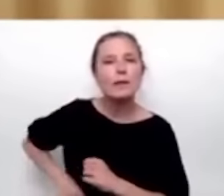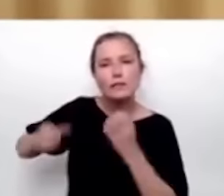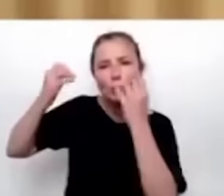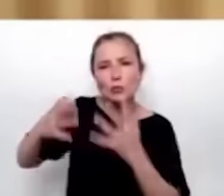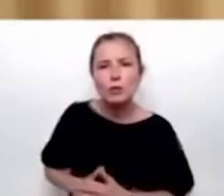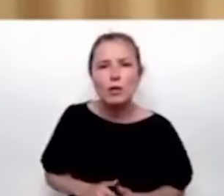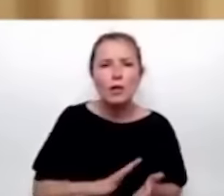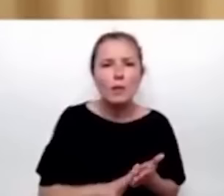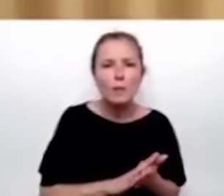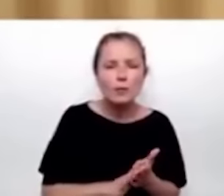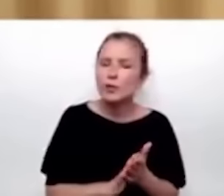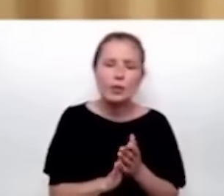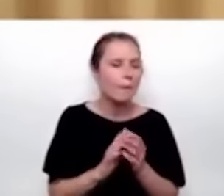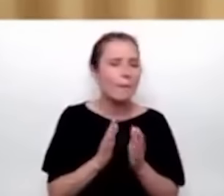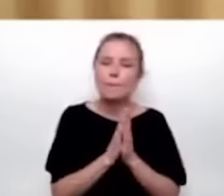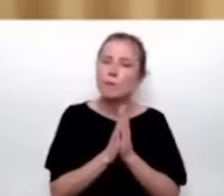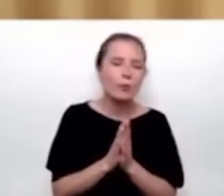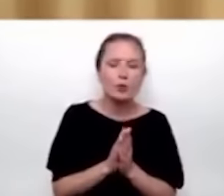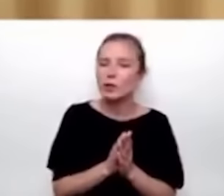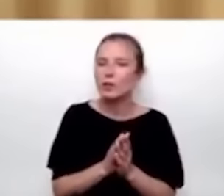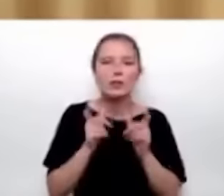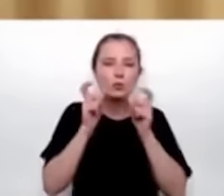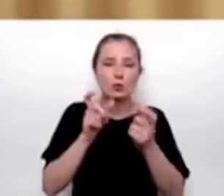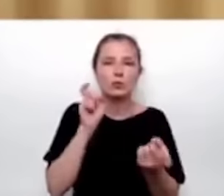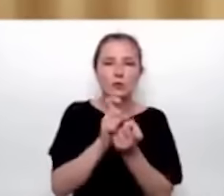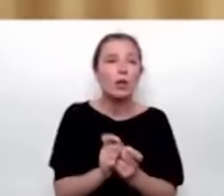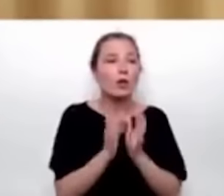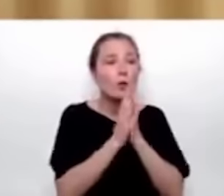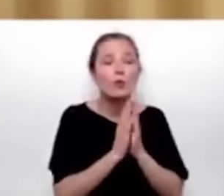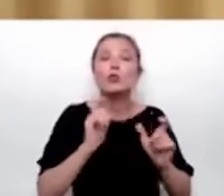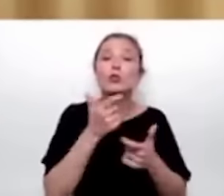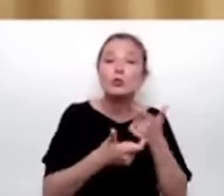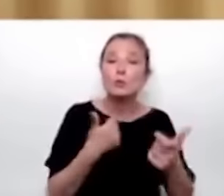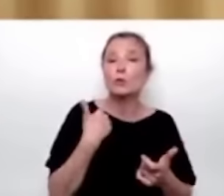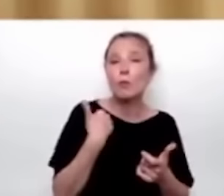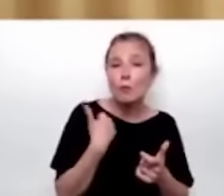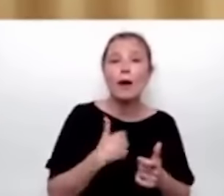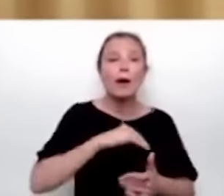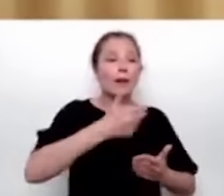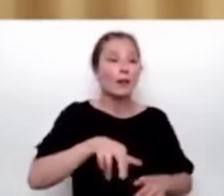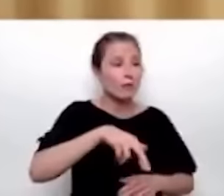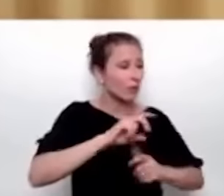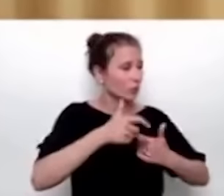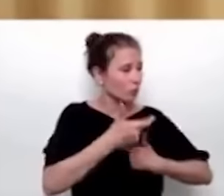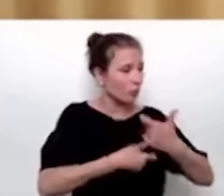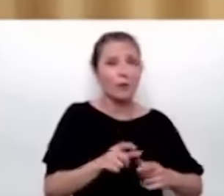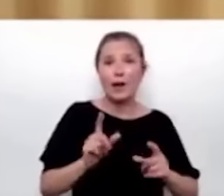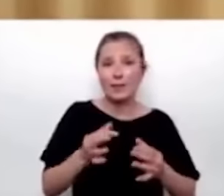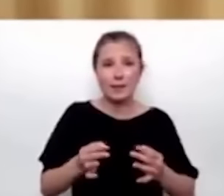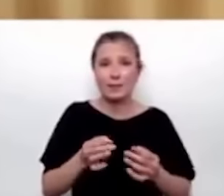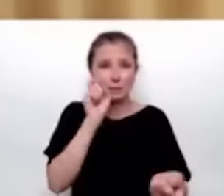ostatni rok, a nie składał sprzeciwów. Proszę złożyć sprawozdanie, to nie jest pani bezpolityczny, pana przewodniczącego. Pani marszałek,